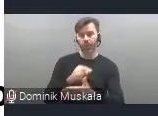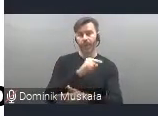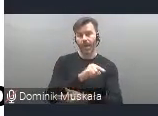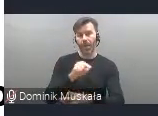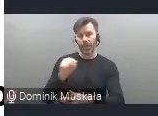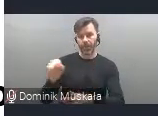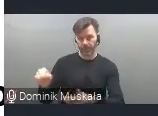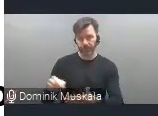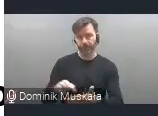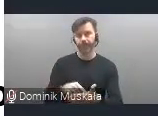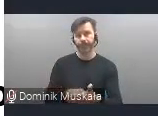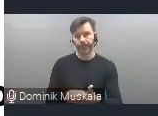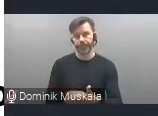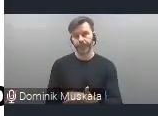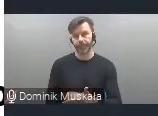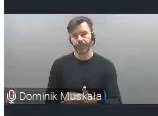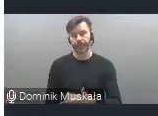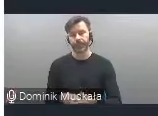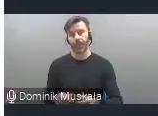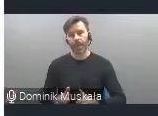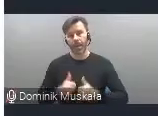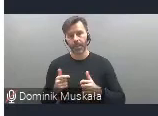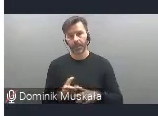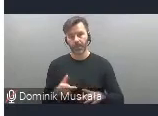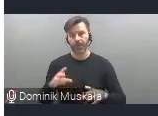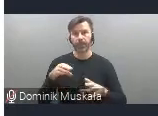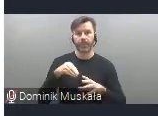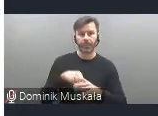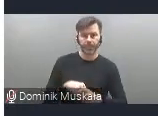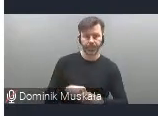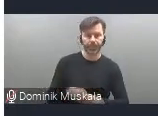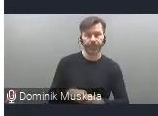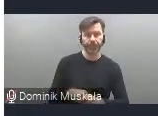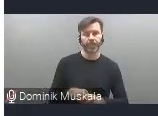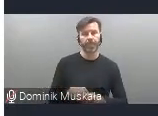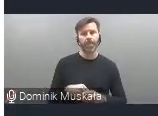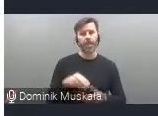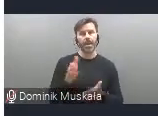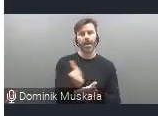rozwiązanie, także włączyć to do krajowych planów odbudowy.